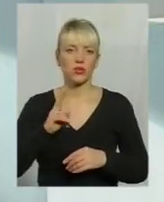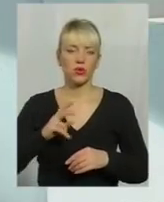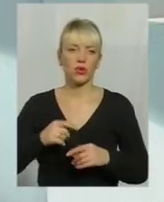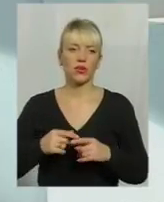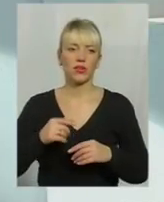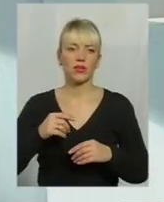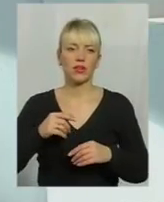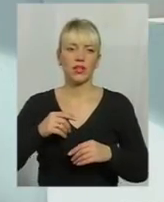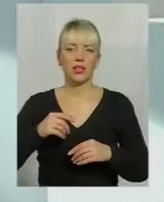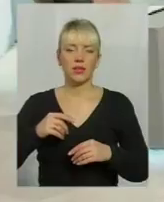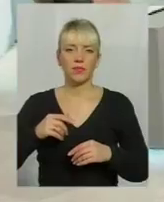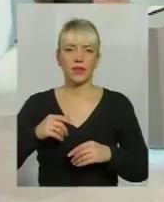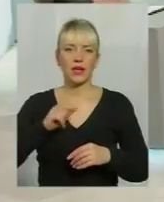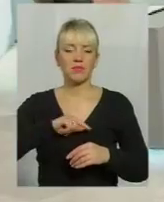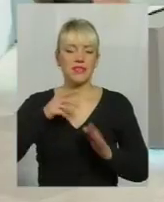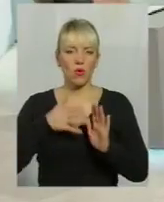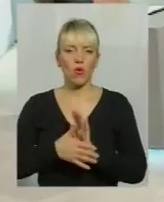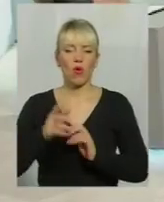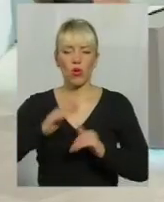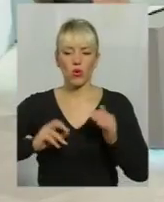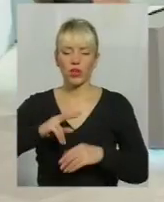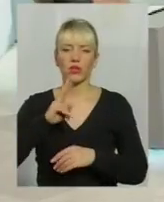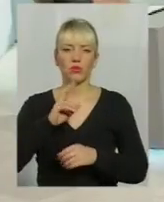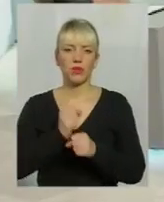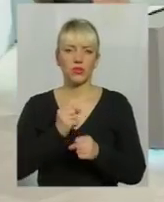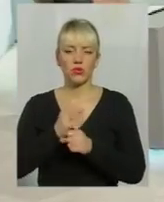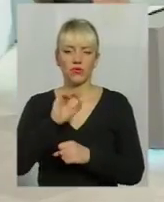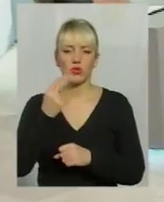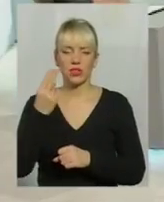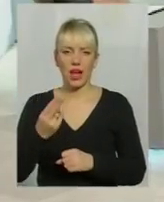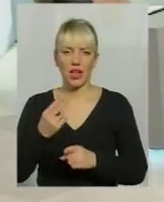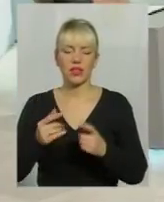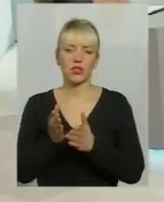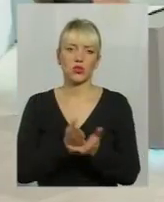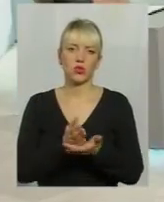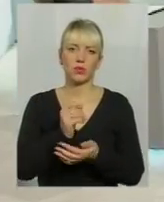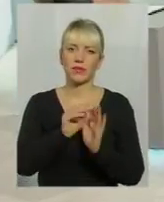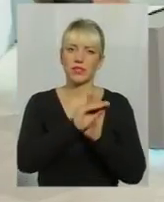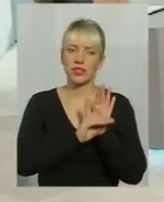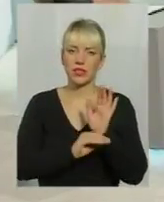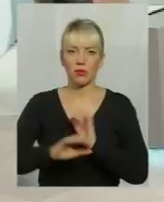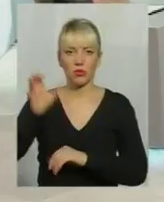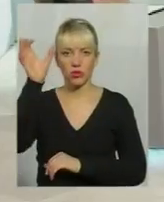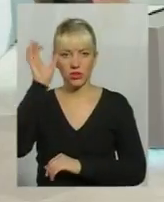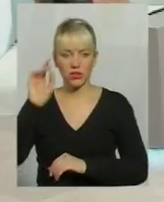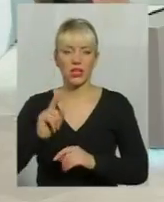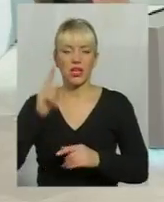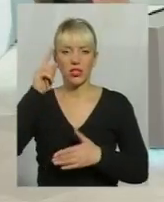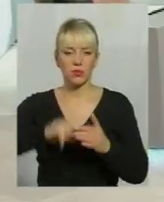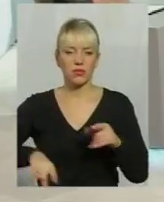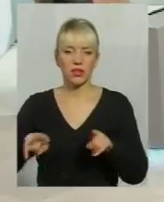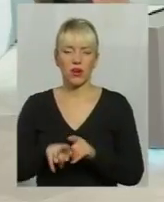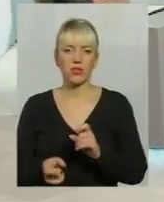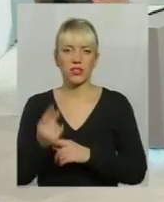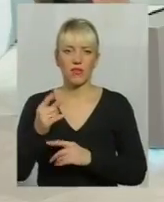службах, які працюють також в системі освіти, сподіваємось, з'являться також в